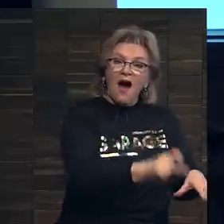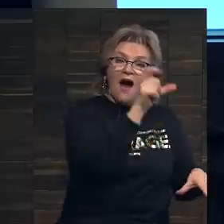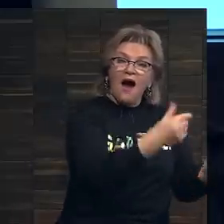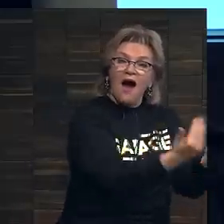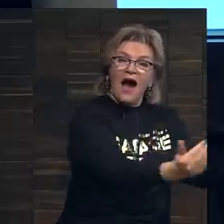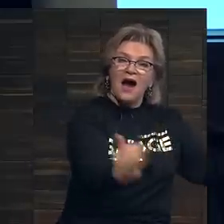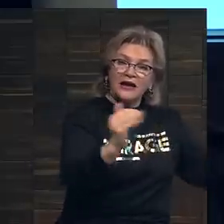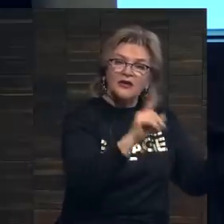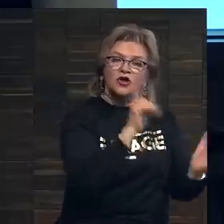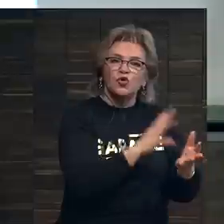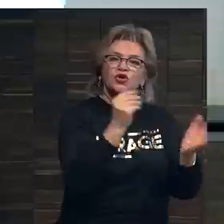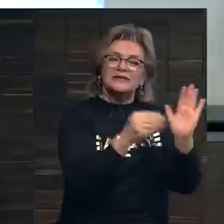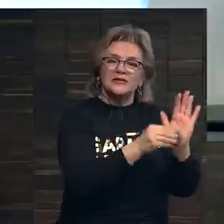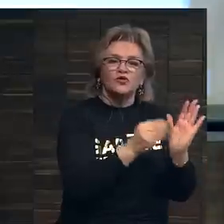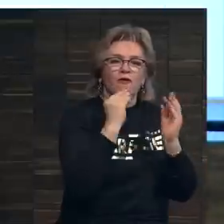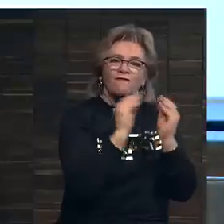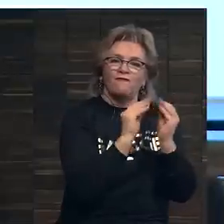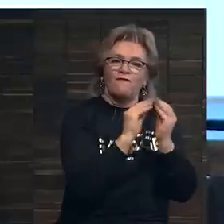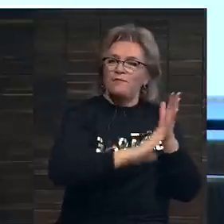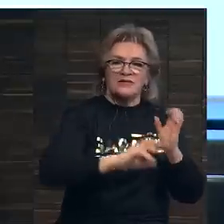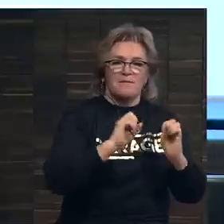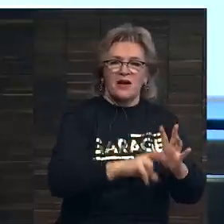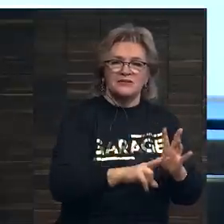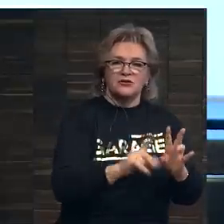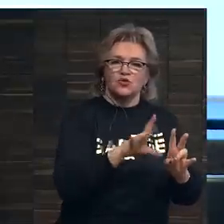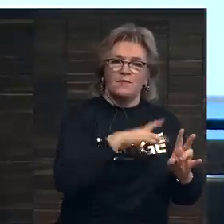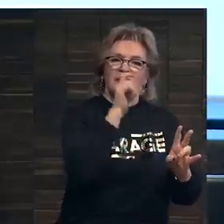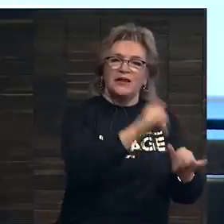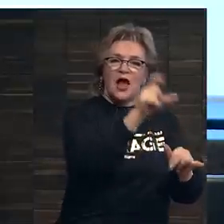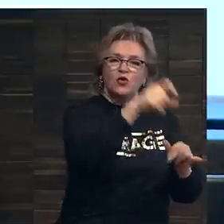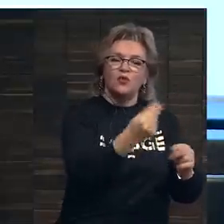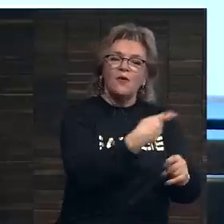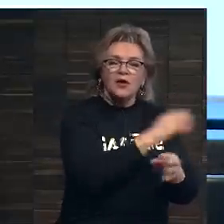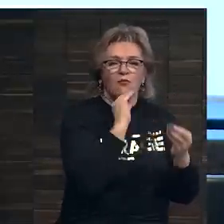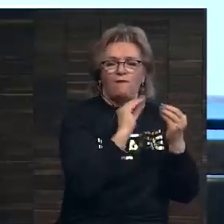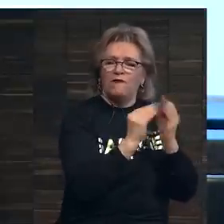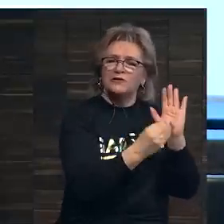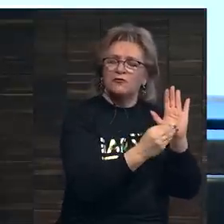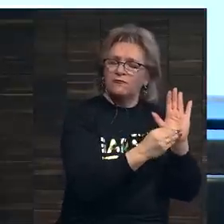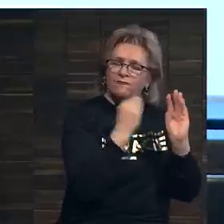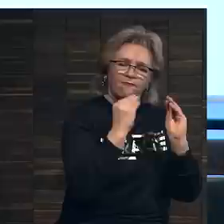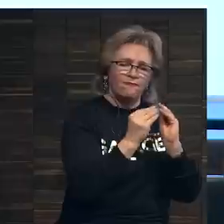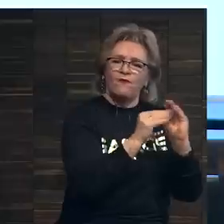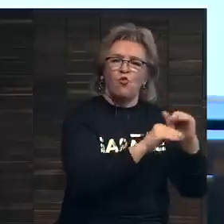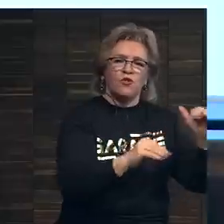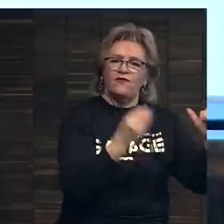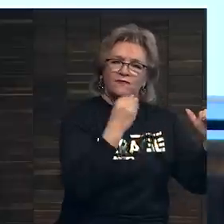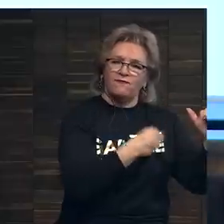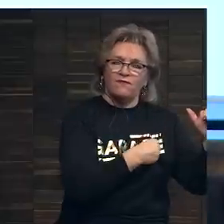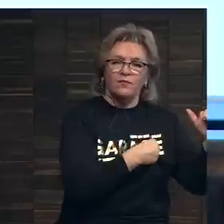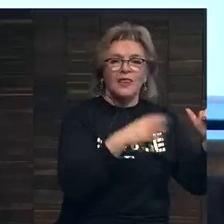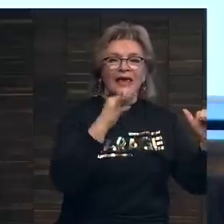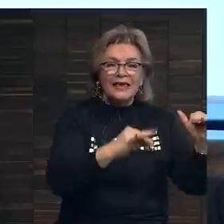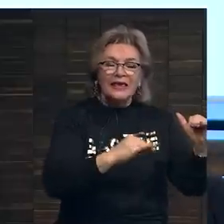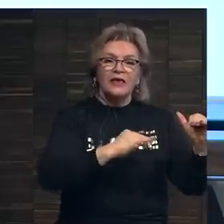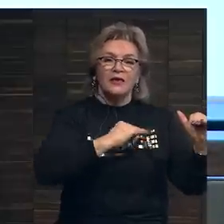обеспечивать стабильную цену, безопасность, так сказать. Поэтому они оставили цены на прежнем уровне и